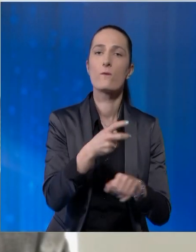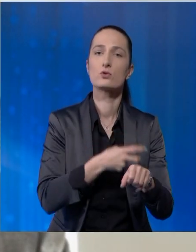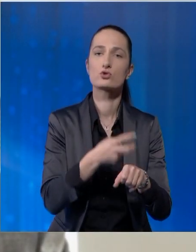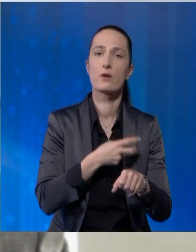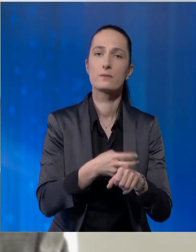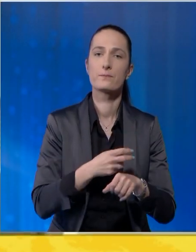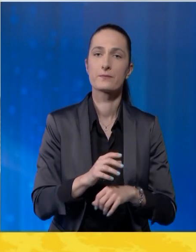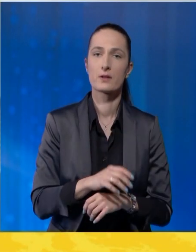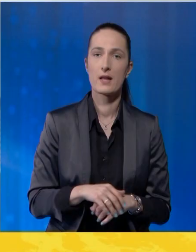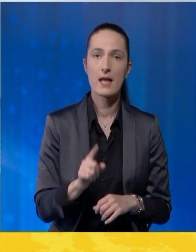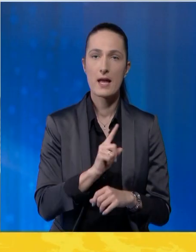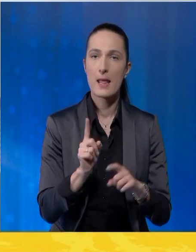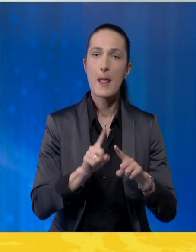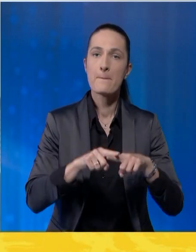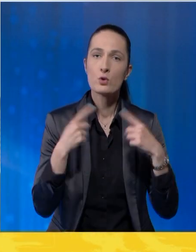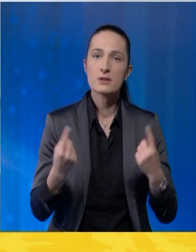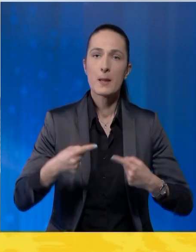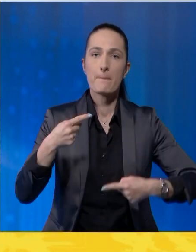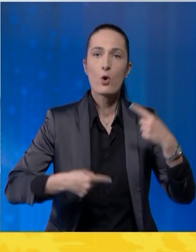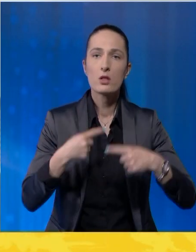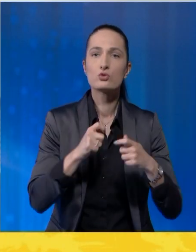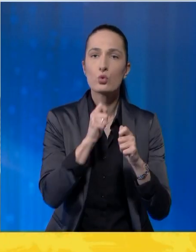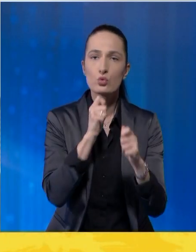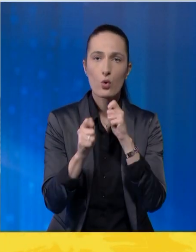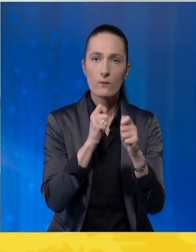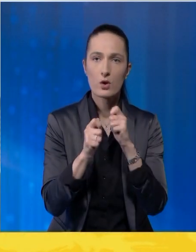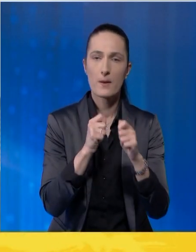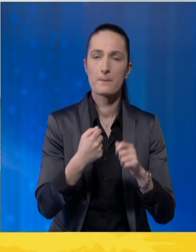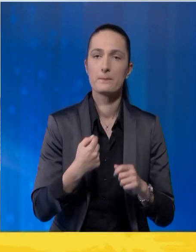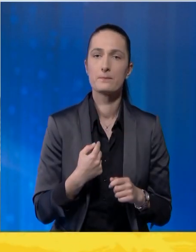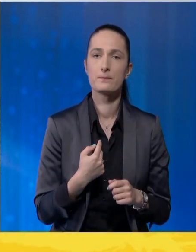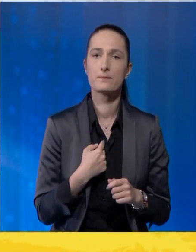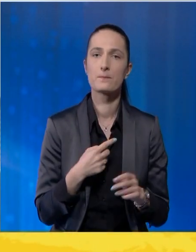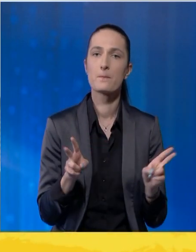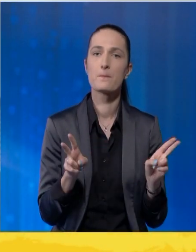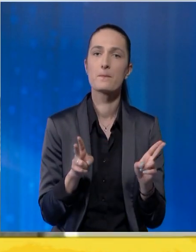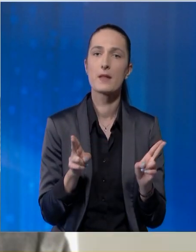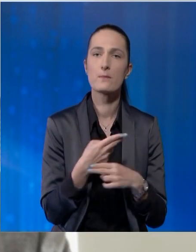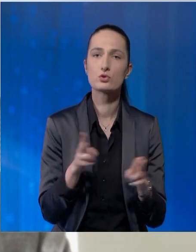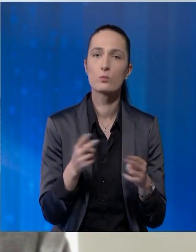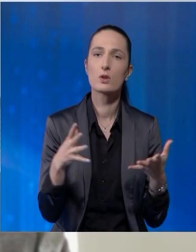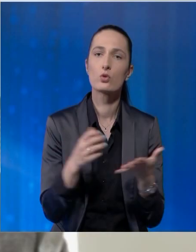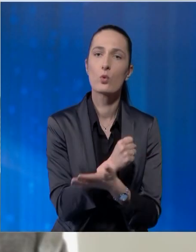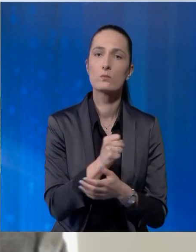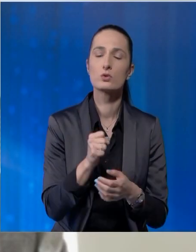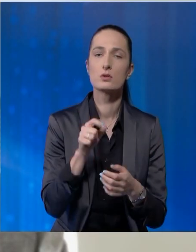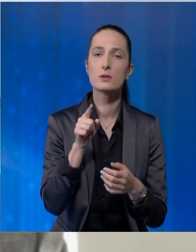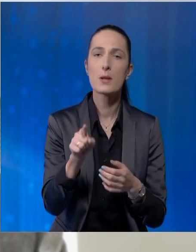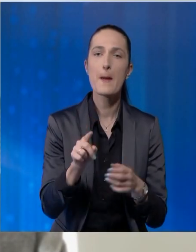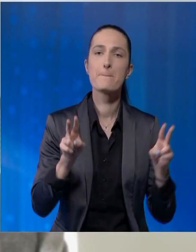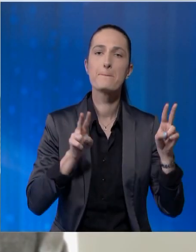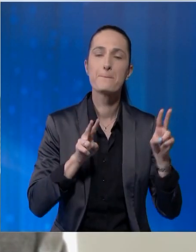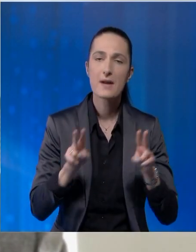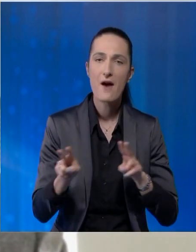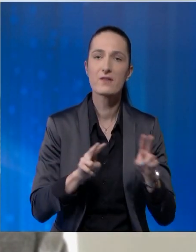političkog dogovora na državnom nivou, jednostavno mi ne možemo da dobijemo taj pravni